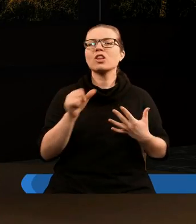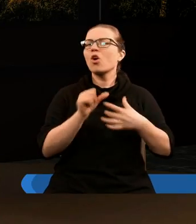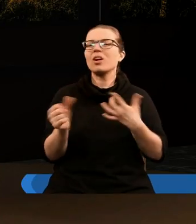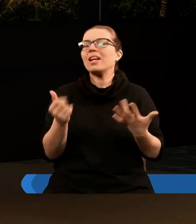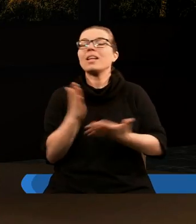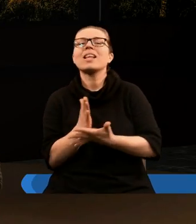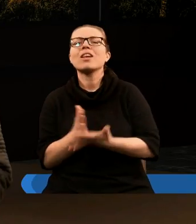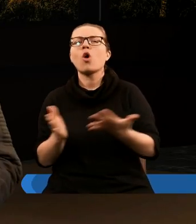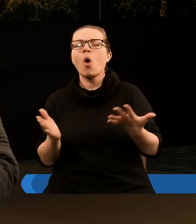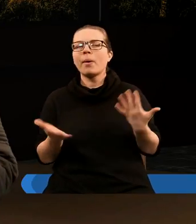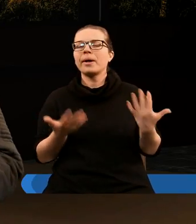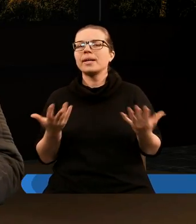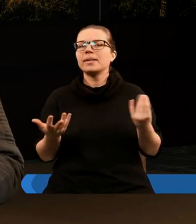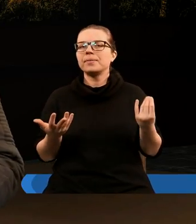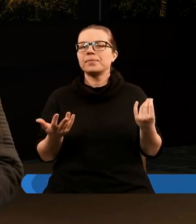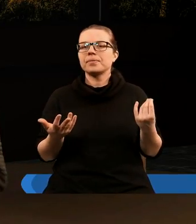jest tylko